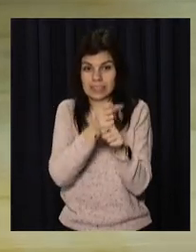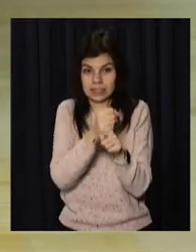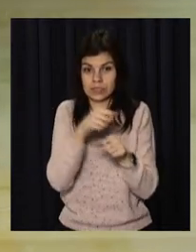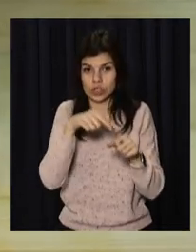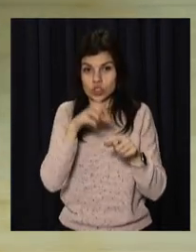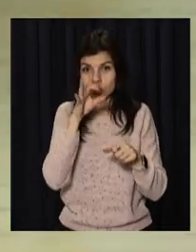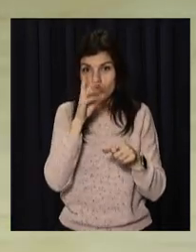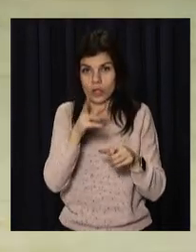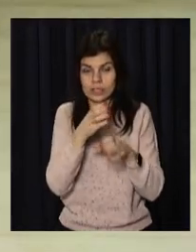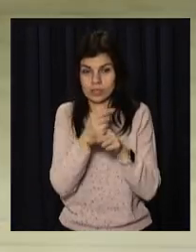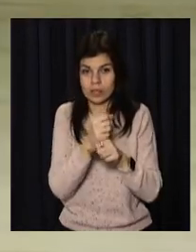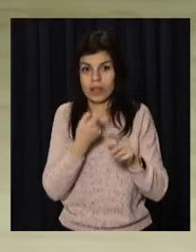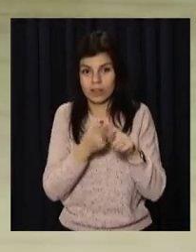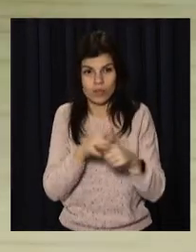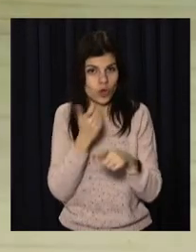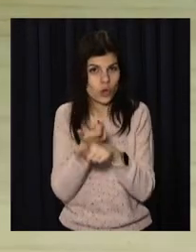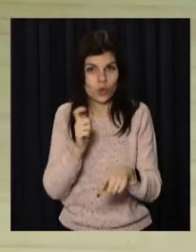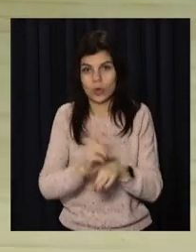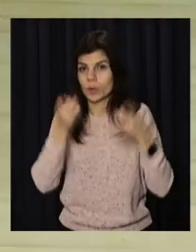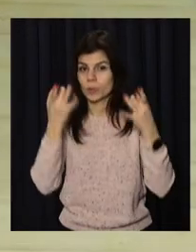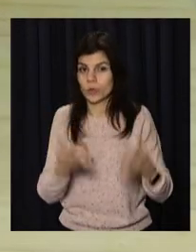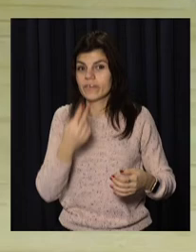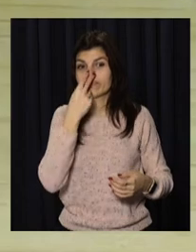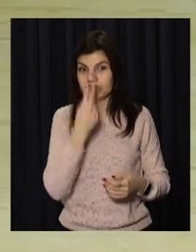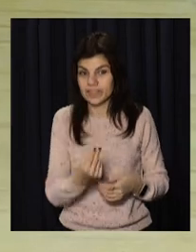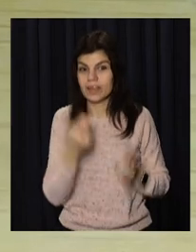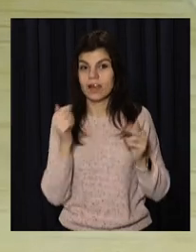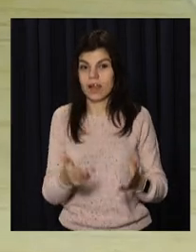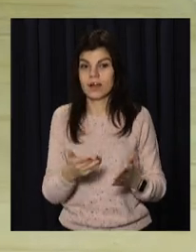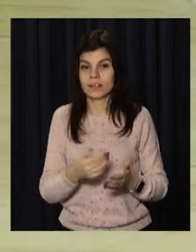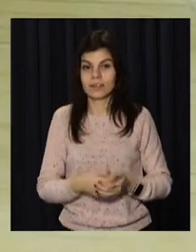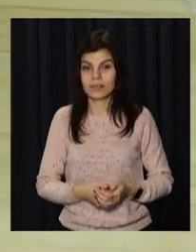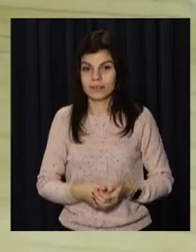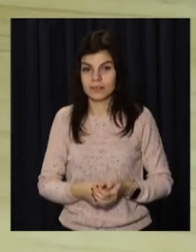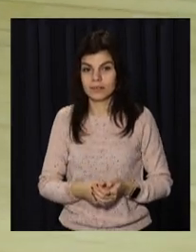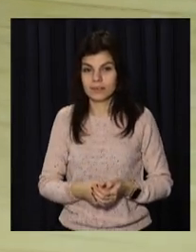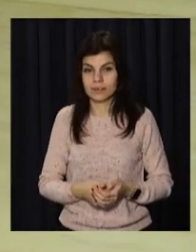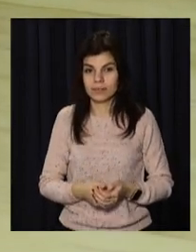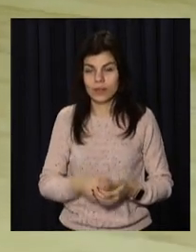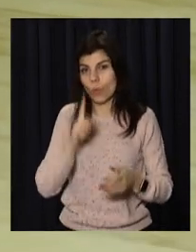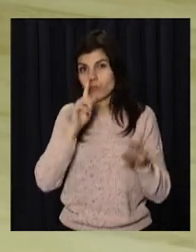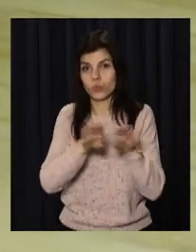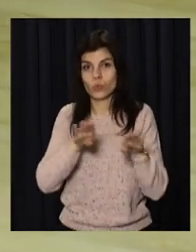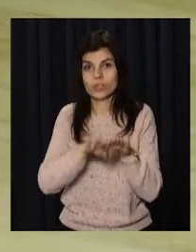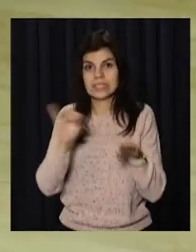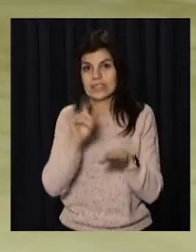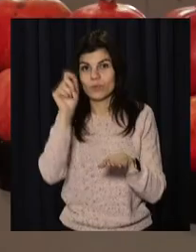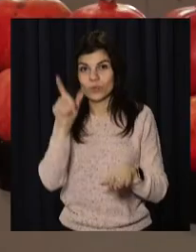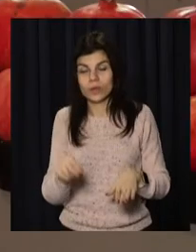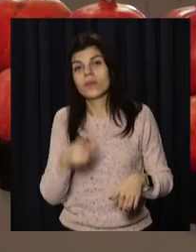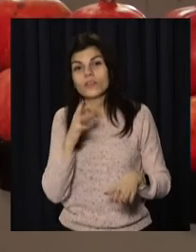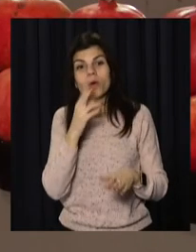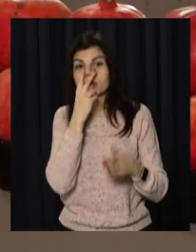выдавлюємо вот так сок. Це доволі просто, видите, як хоп, як будто з бутылки.